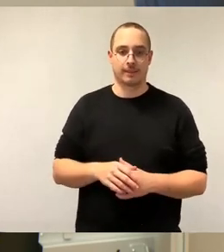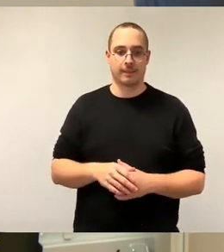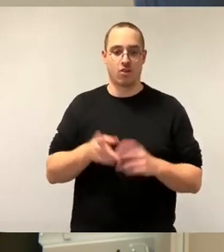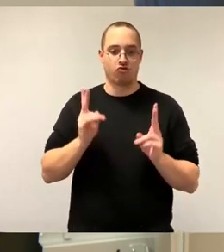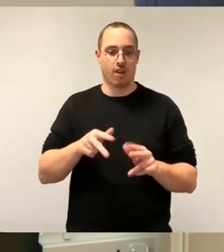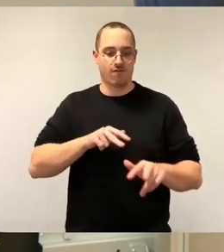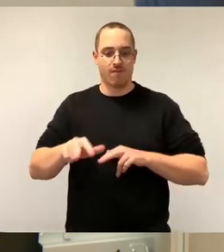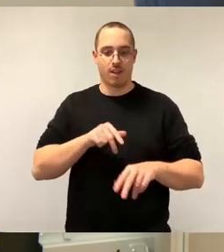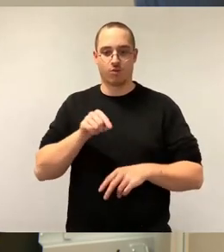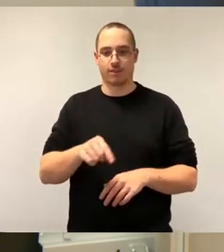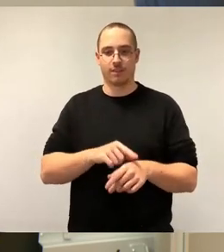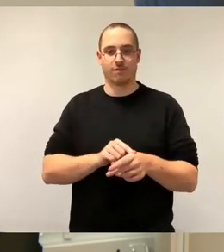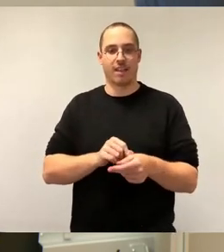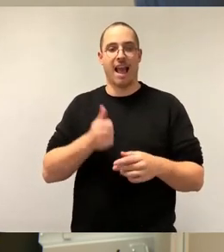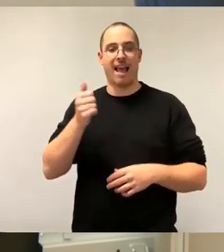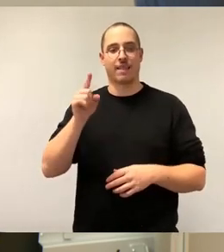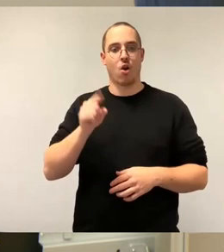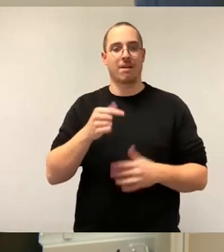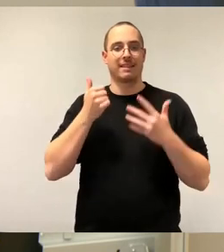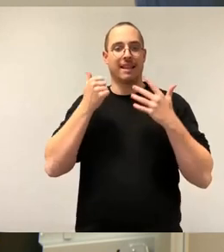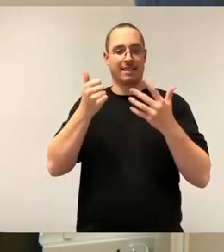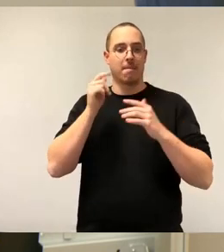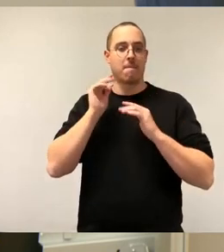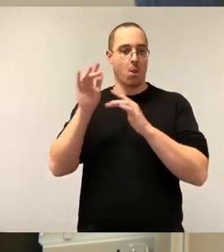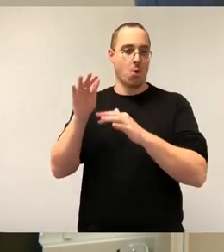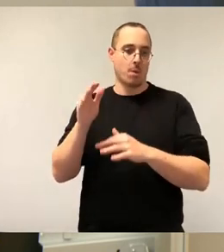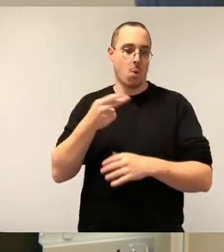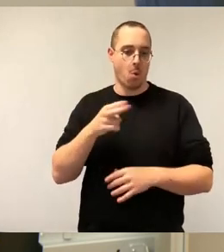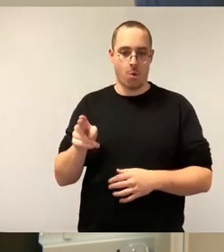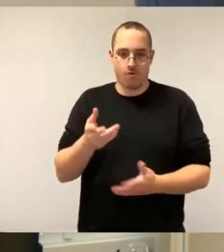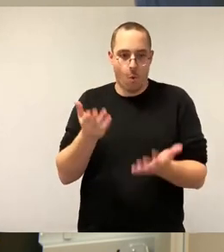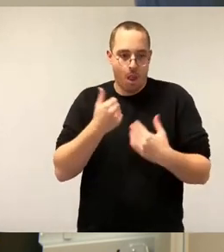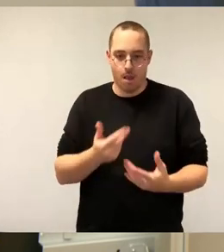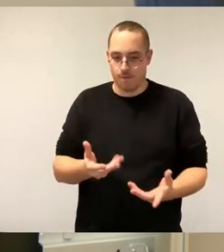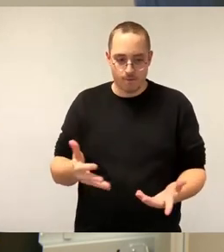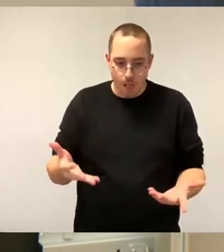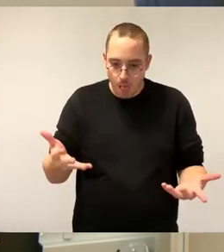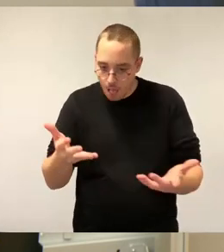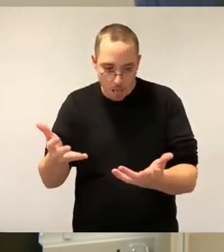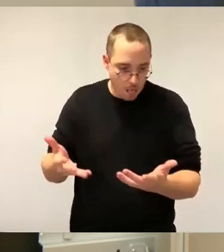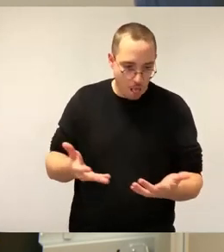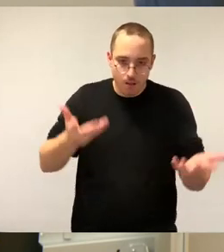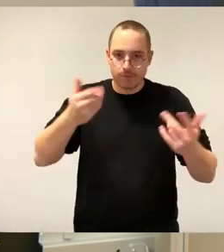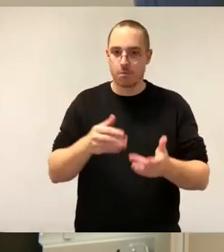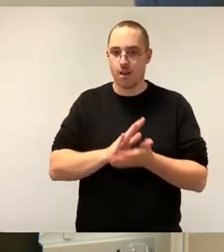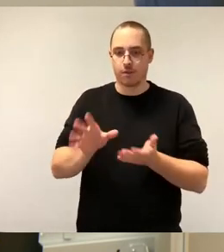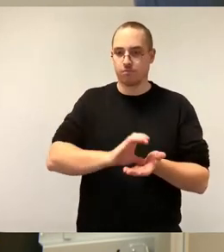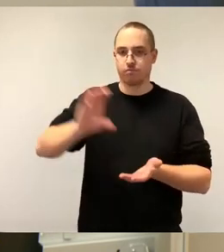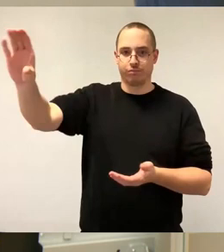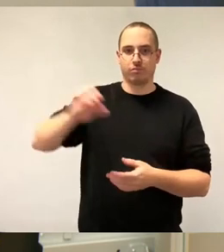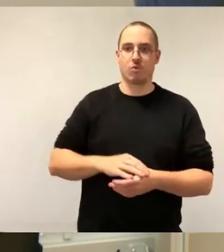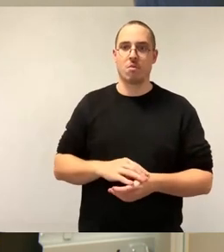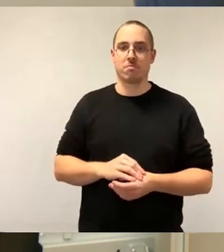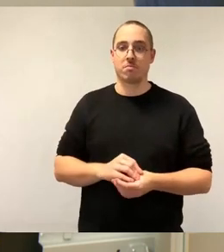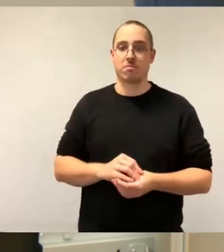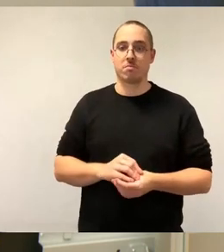müssen. Wir reden hier über Fördergelder, die zurückgezahlt werden müssten, wenn die WED diese beiden Bauprojekte nicht innerhalb der nächsten zwei Jahre fertiggestellt bekommt.